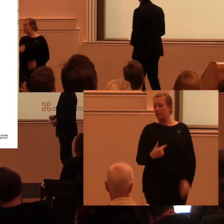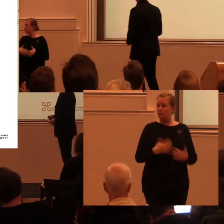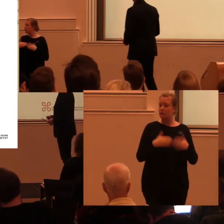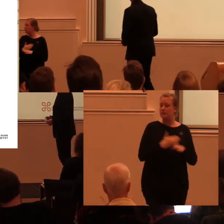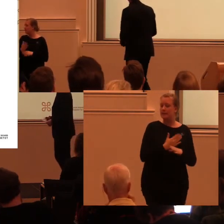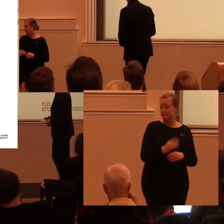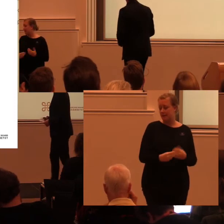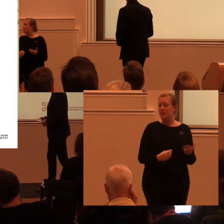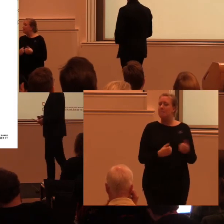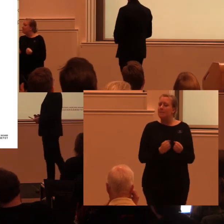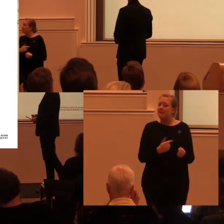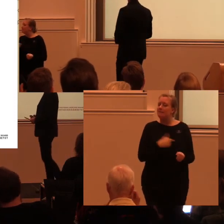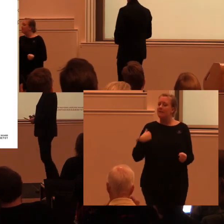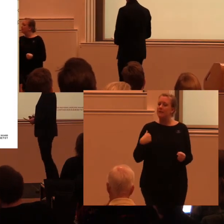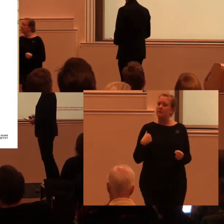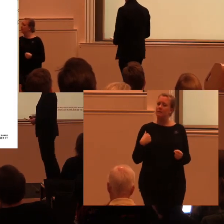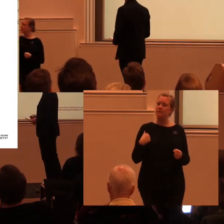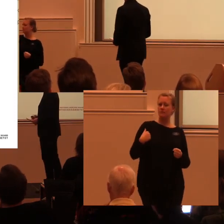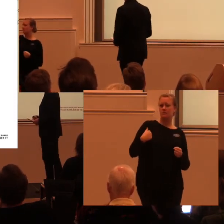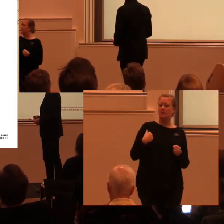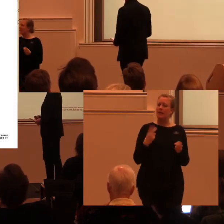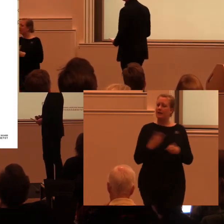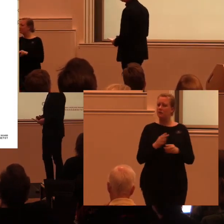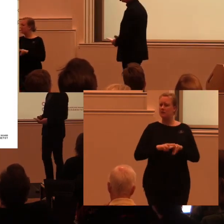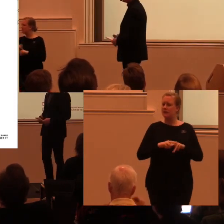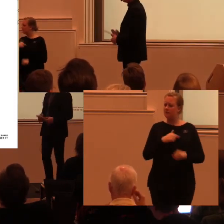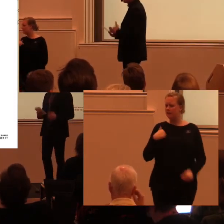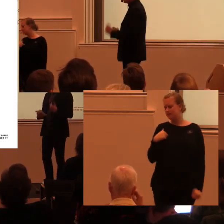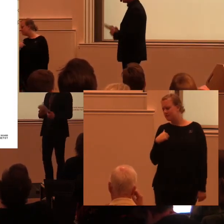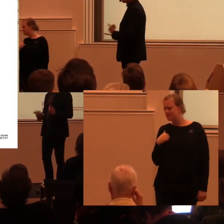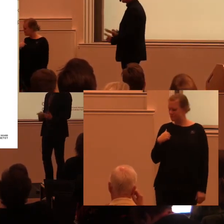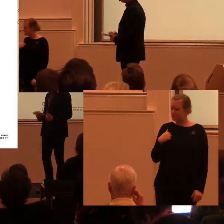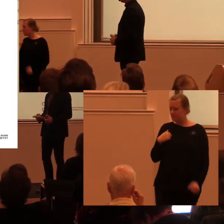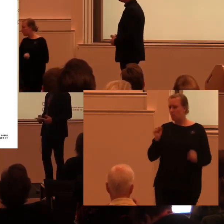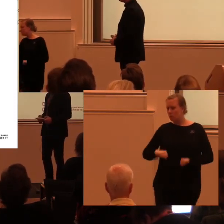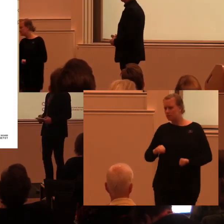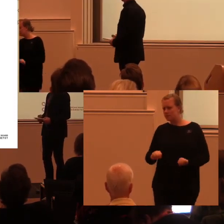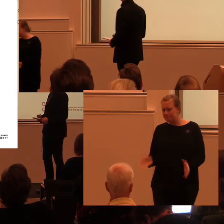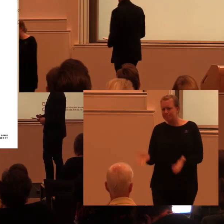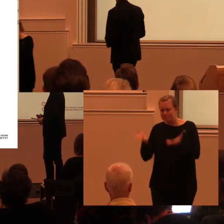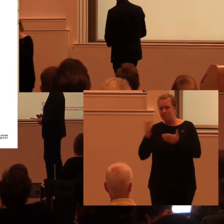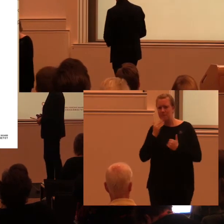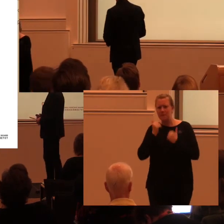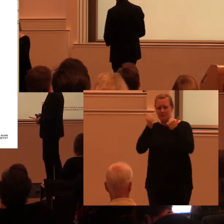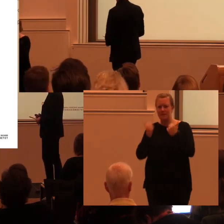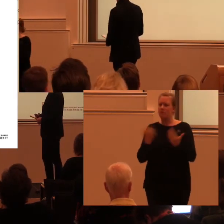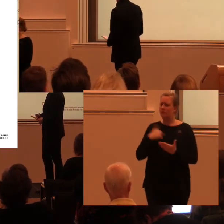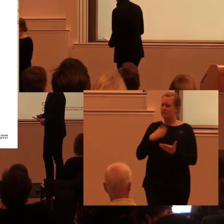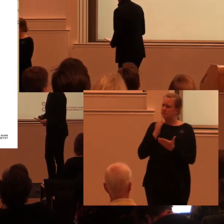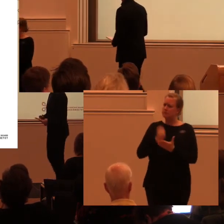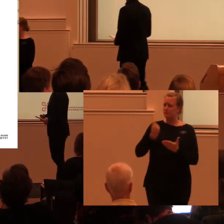Och där kände vi ett behov efter ett par år. Att det här måste vi jobba vidare med. Vad är det vi faktiskt ska sträva mot.